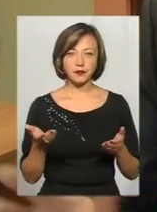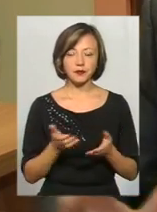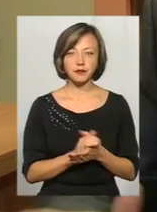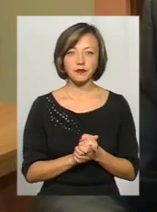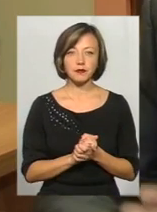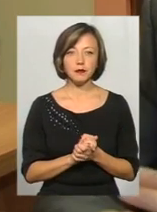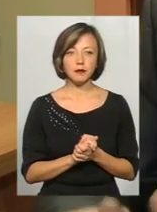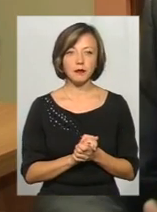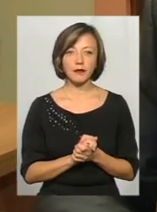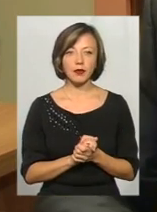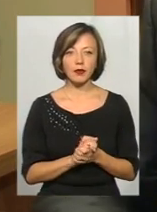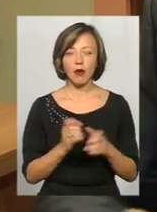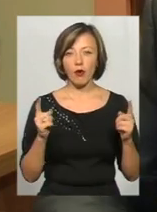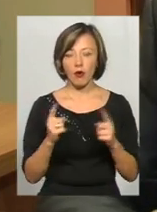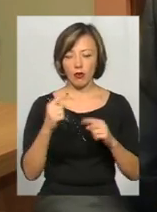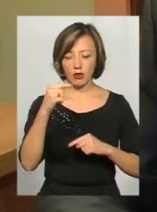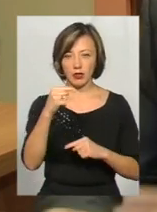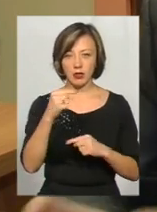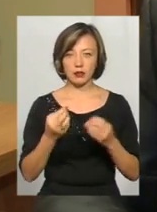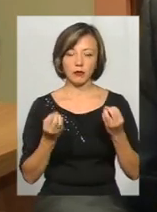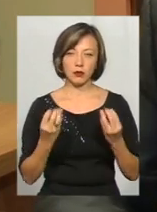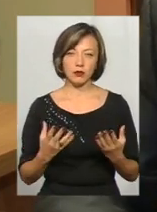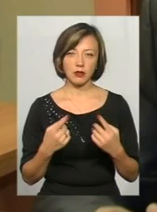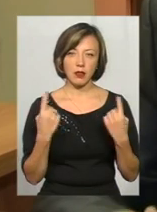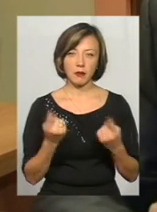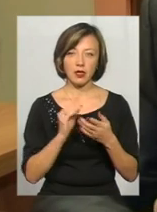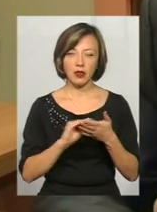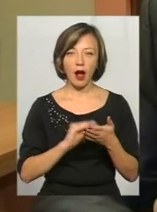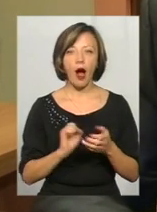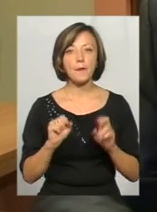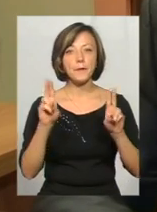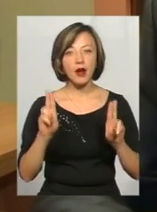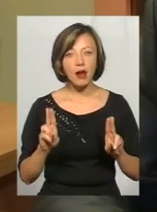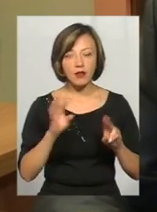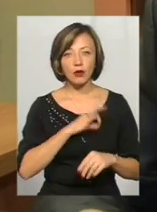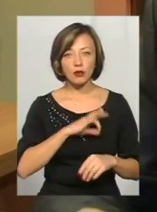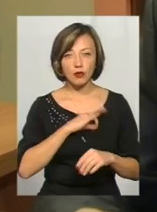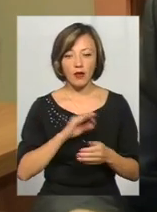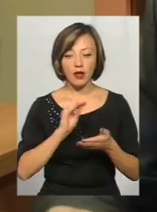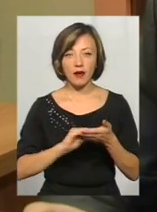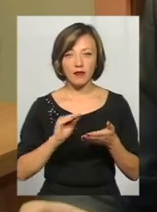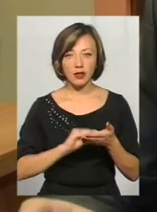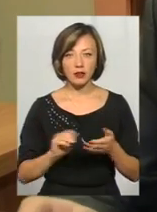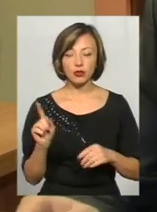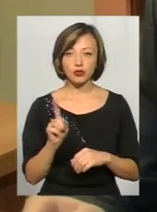і тому подібні речі. Ну, коротеньке, там просто елементарні є. А правила користування, в яких визначено, що,